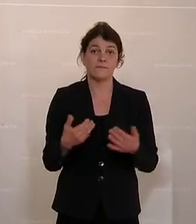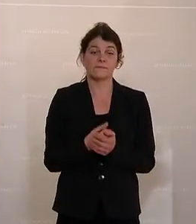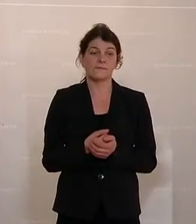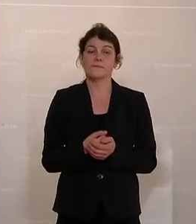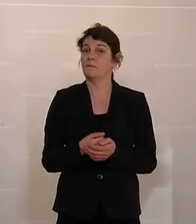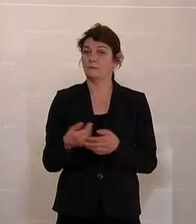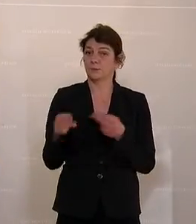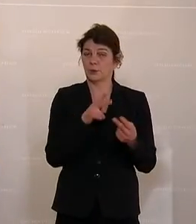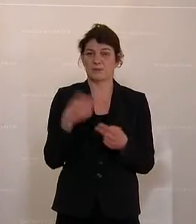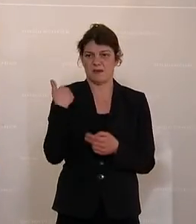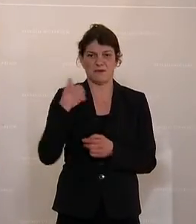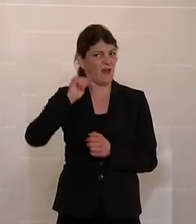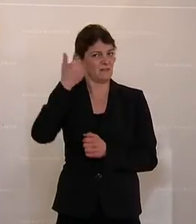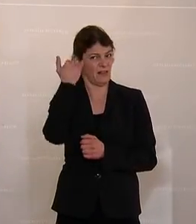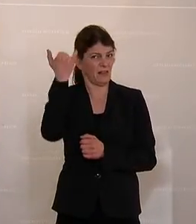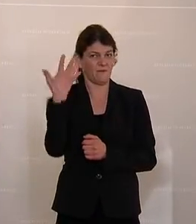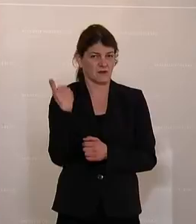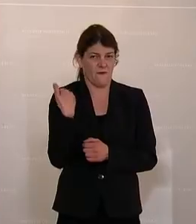Zurück zur Ursprungsidee.